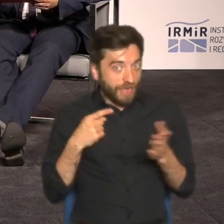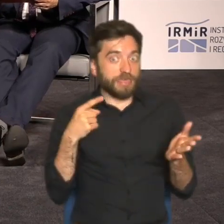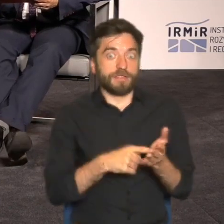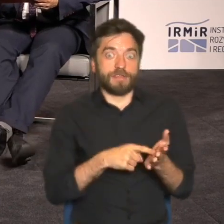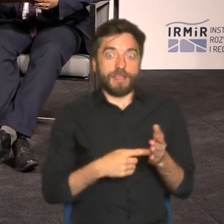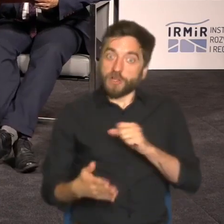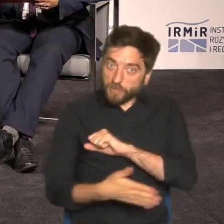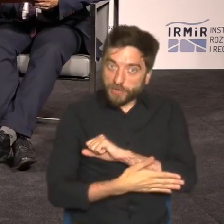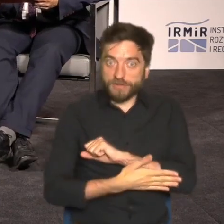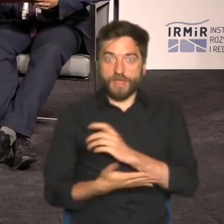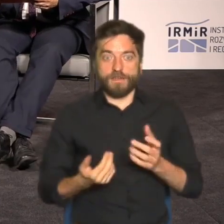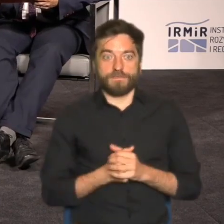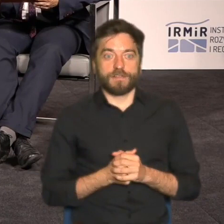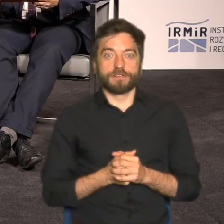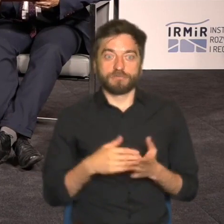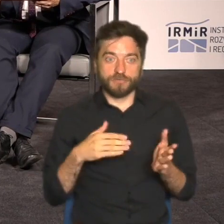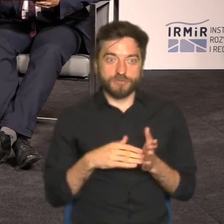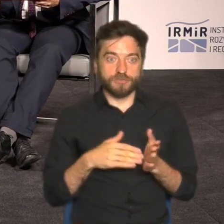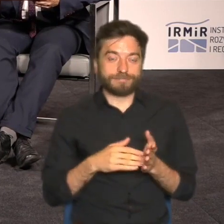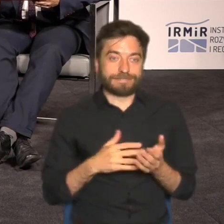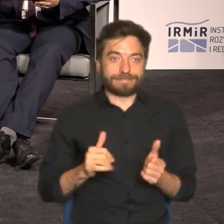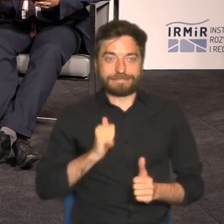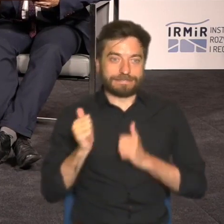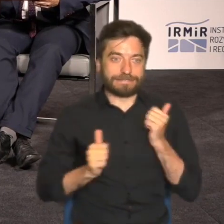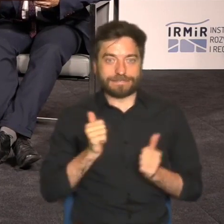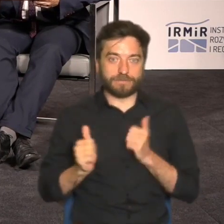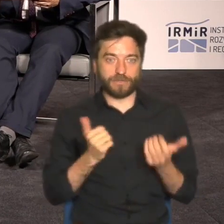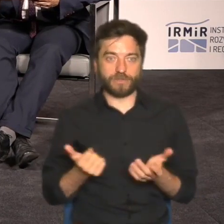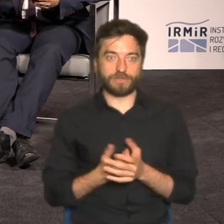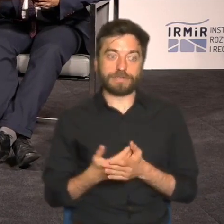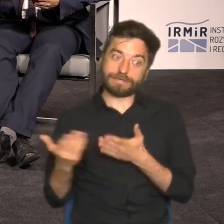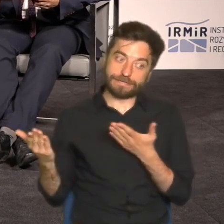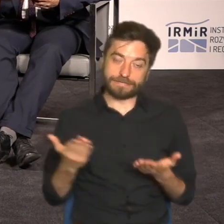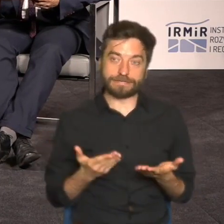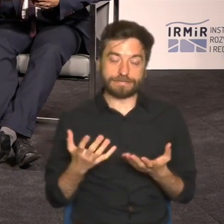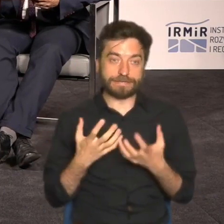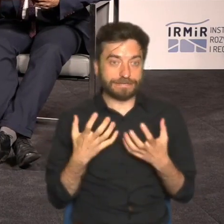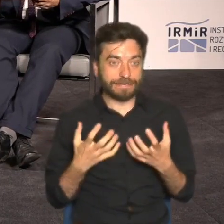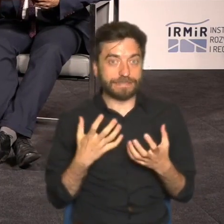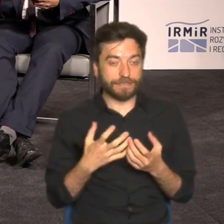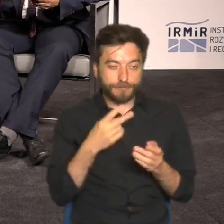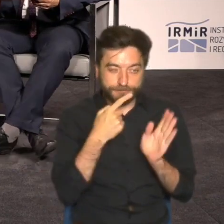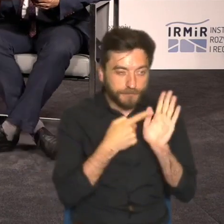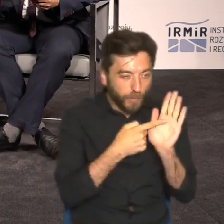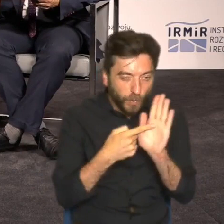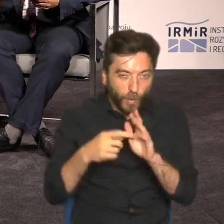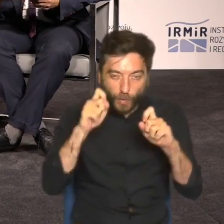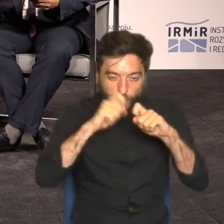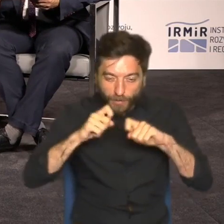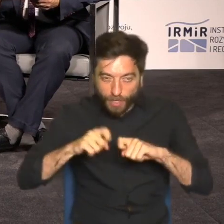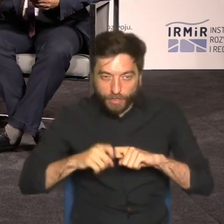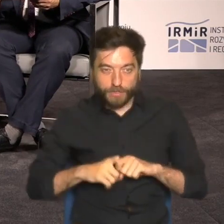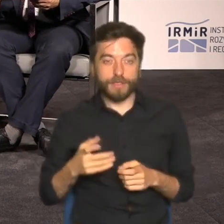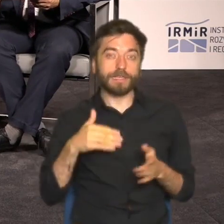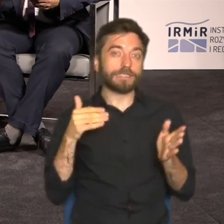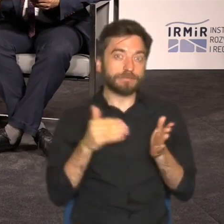fundament, który cały czas niepokoi i zachęca do jednak przyjrzenia się temu i do przeprowadzenia jakiejś poważnej reformy